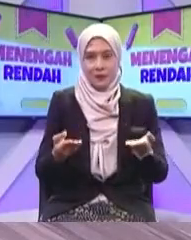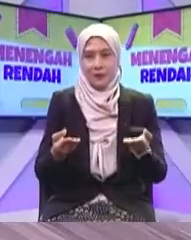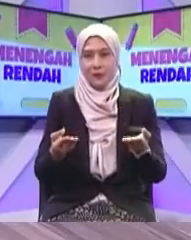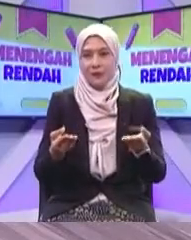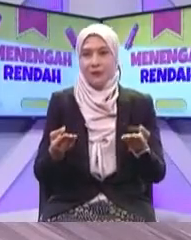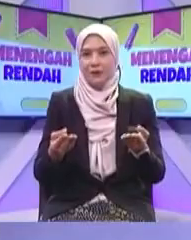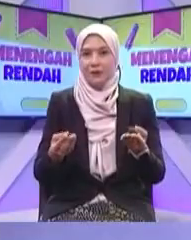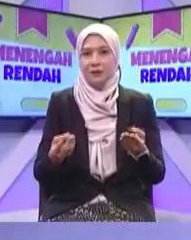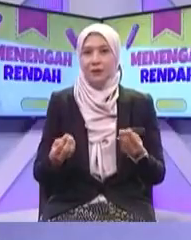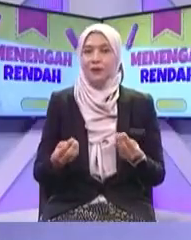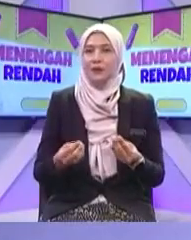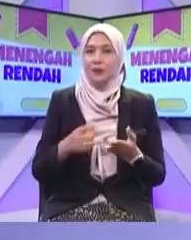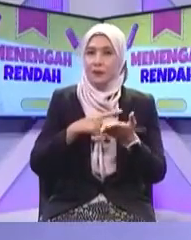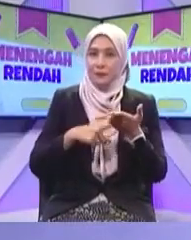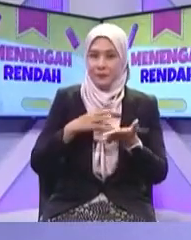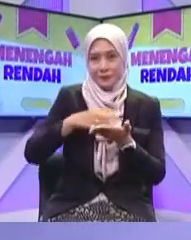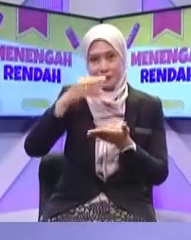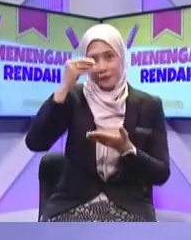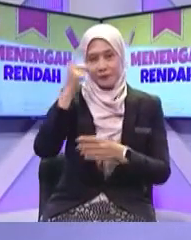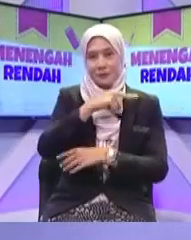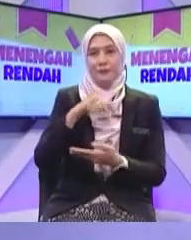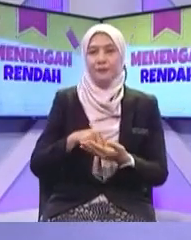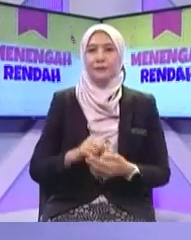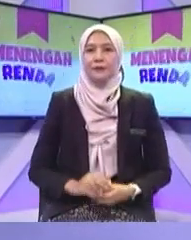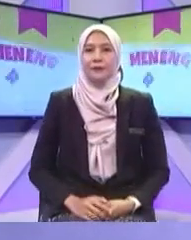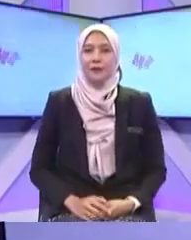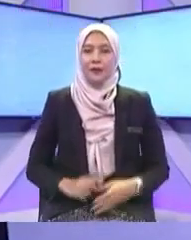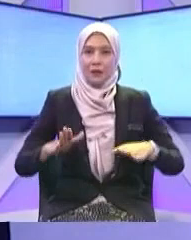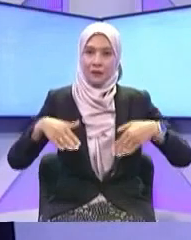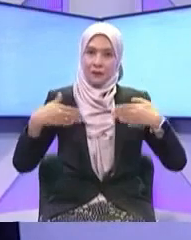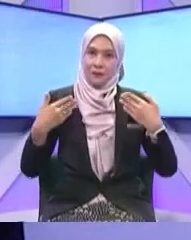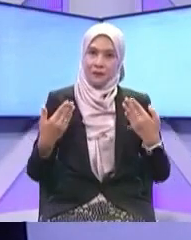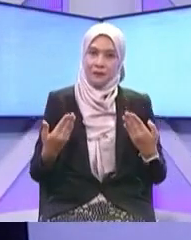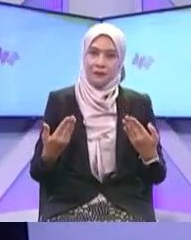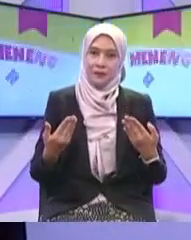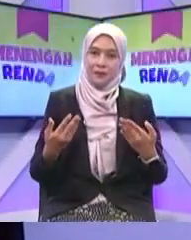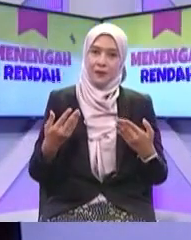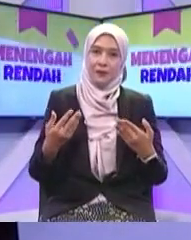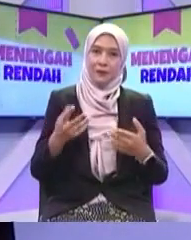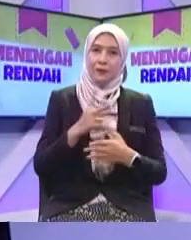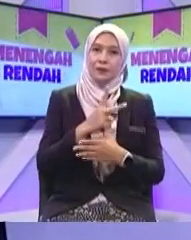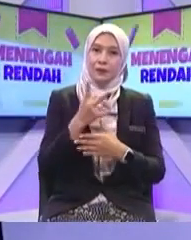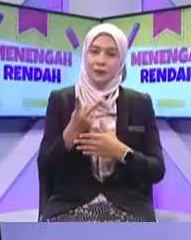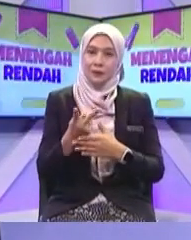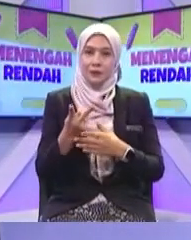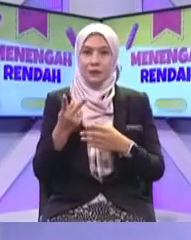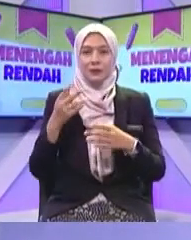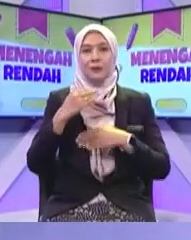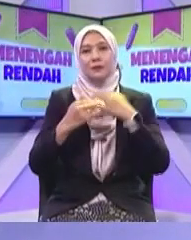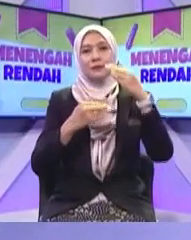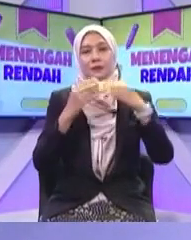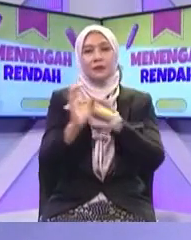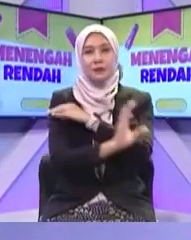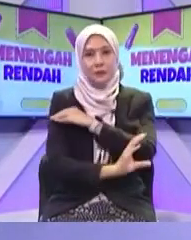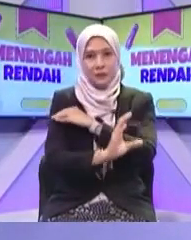belajar tentang bagaimana perkembangan alat telekomunikasi di negara kita dan kesan dia kepada pembangunan negara dia ada kesan